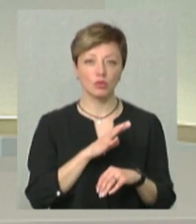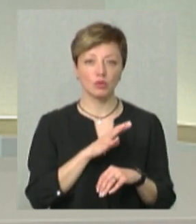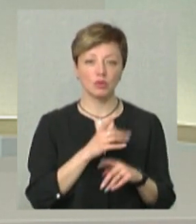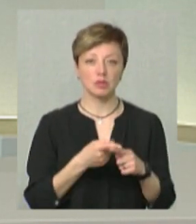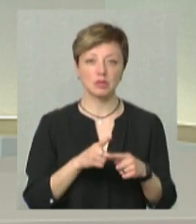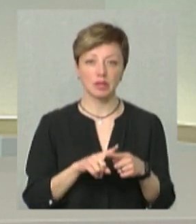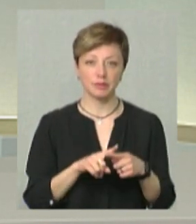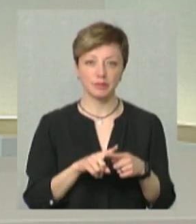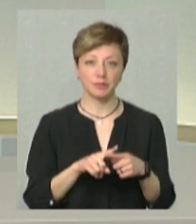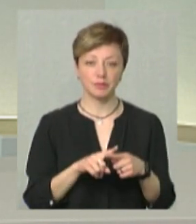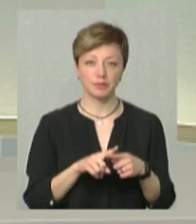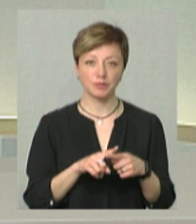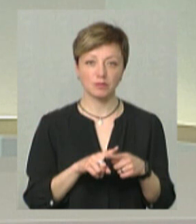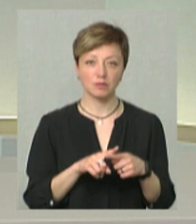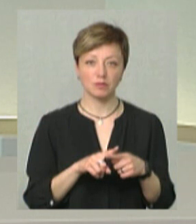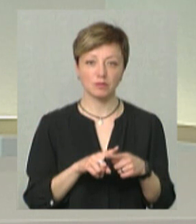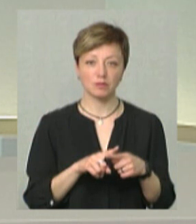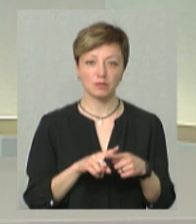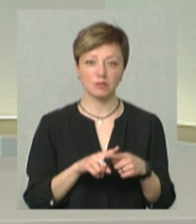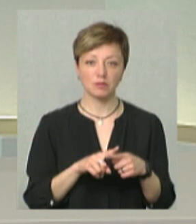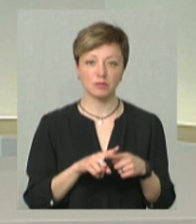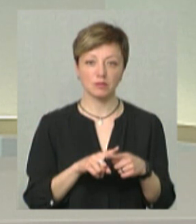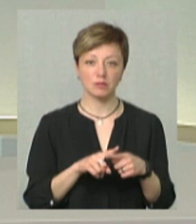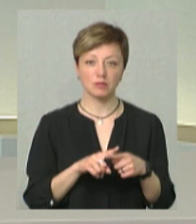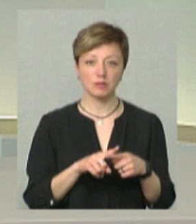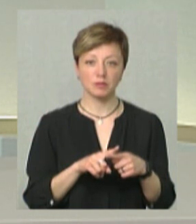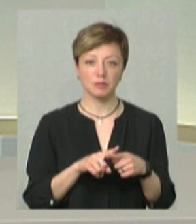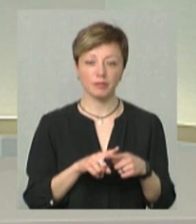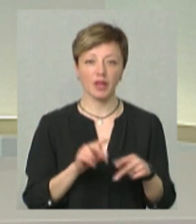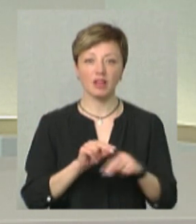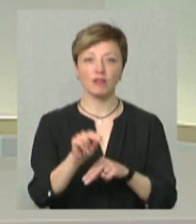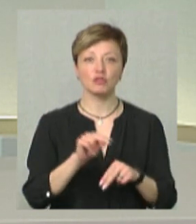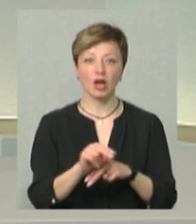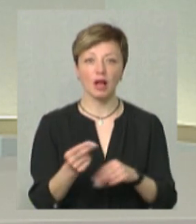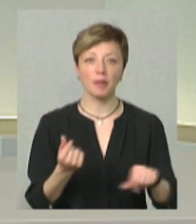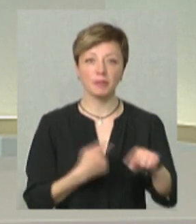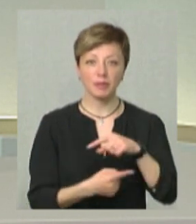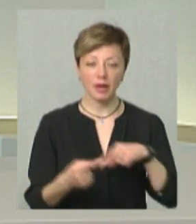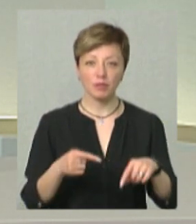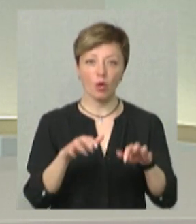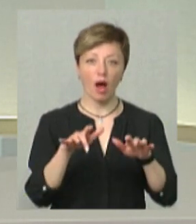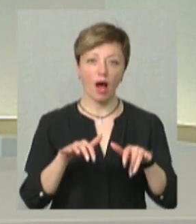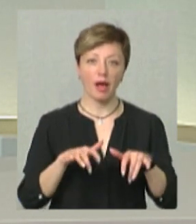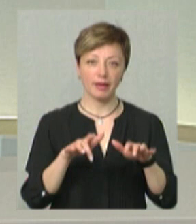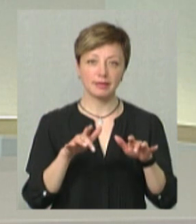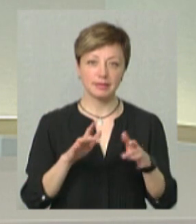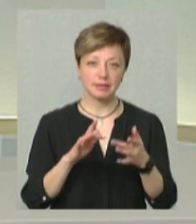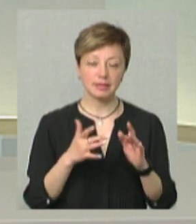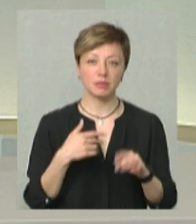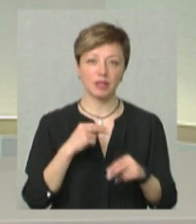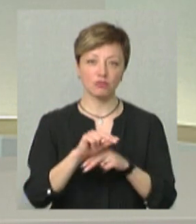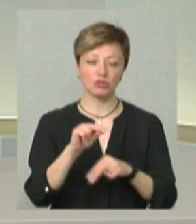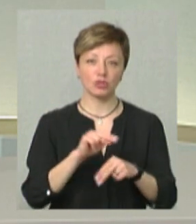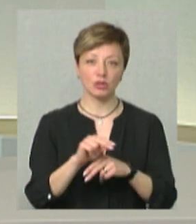понпідприємців. Ми навчали на підприємництву, ІТ, ми